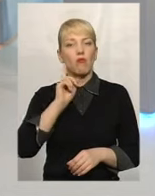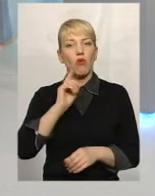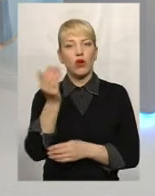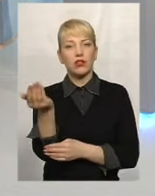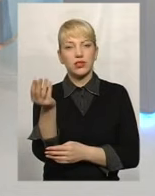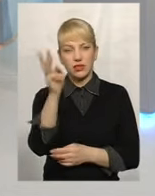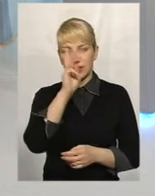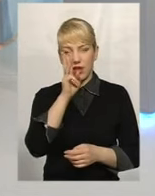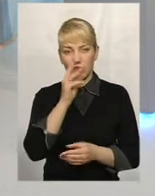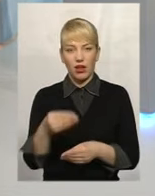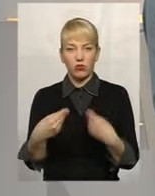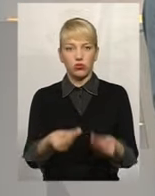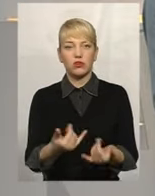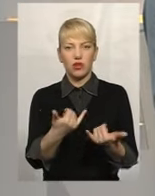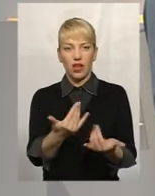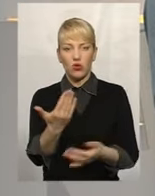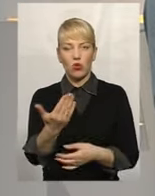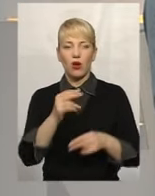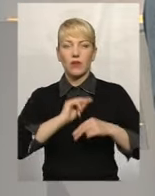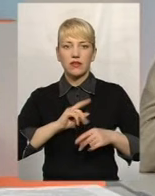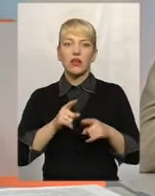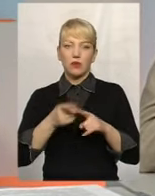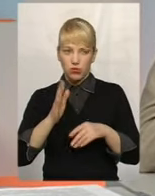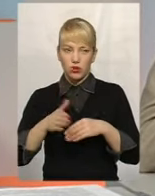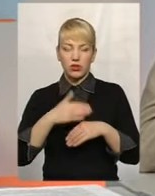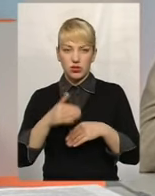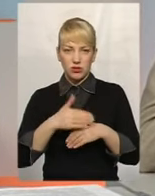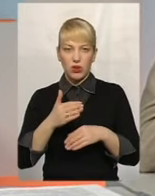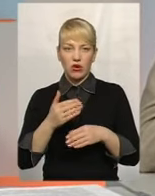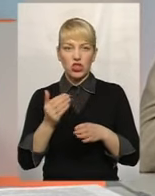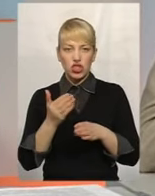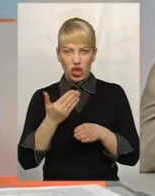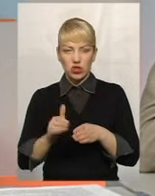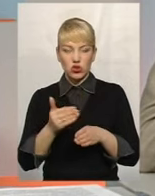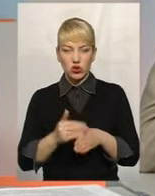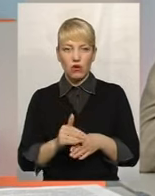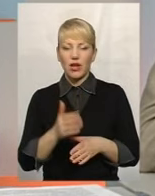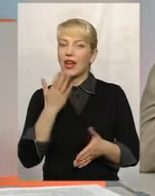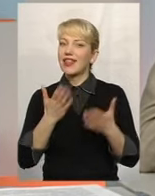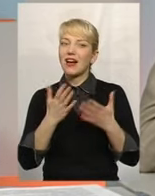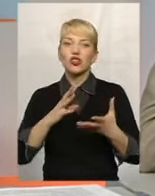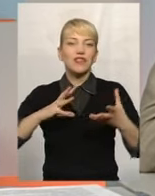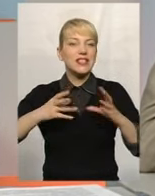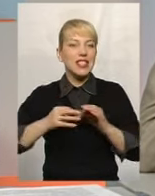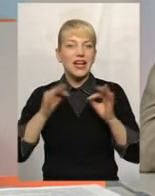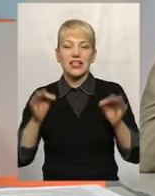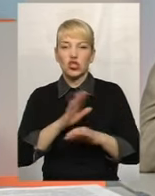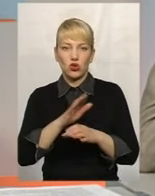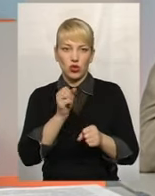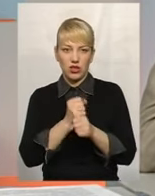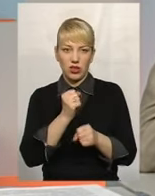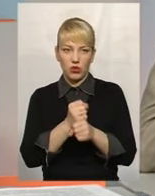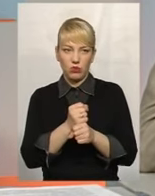зарплату для його працівників, він теж несе покарання? Частково? Частково, якщо не вживає взагалі абсолютно ніяких